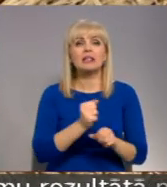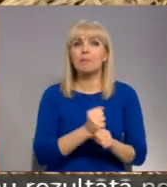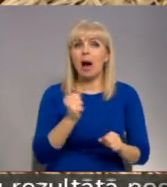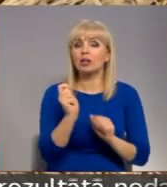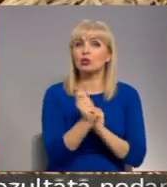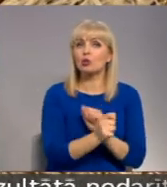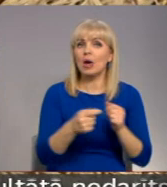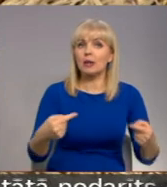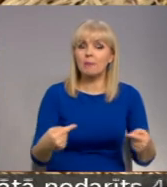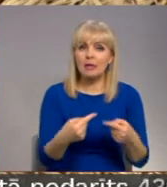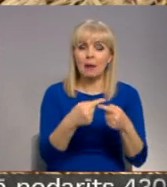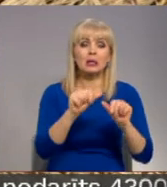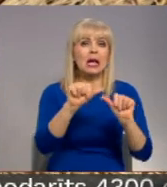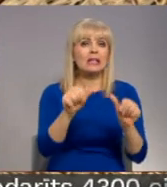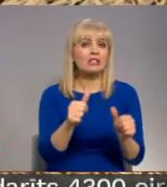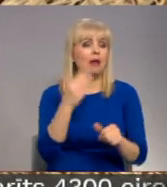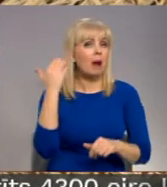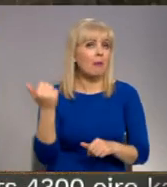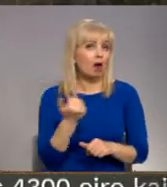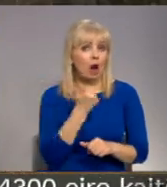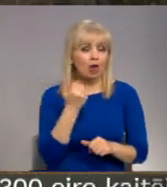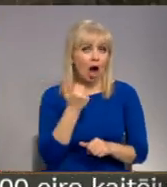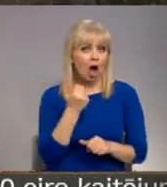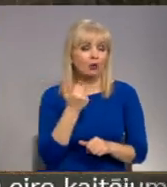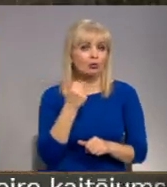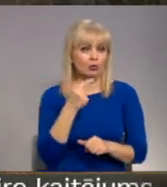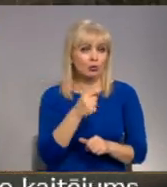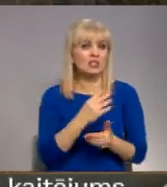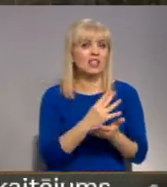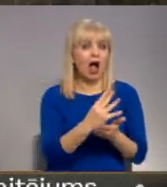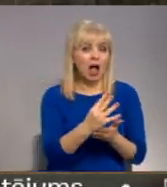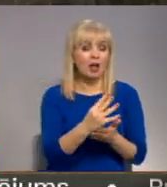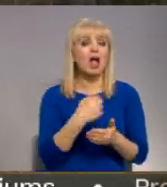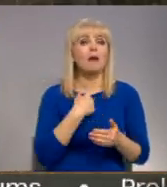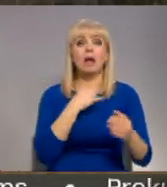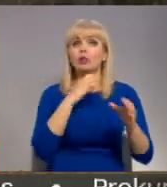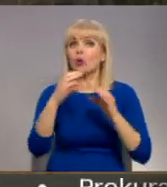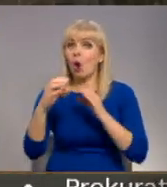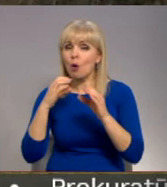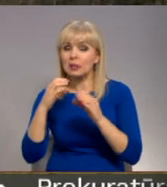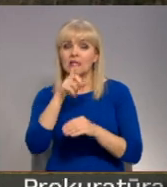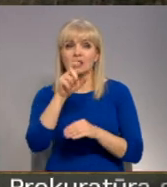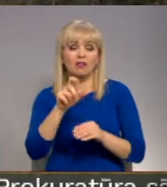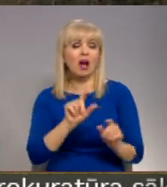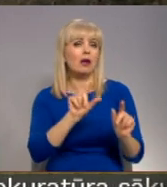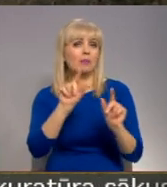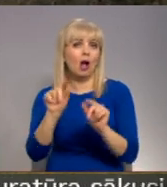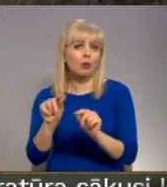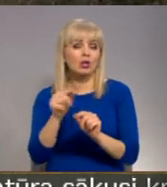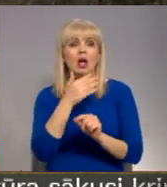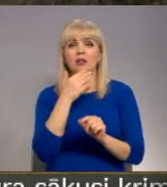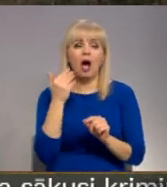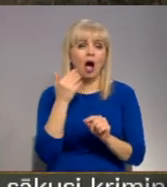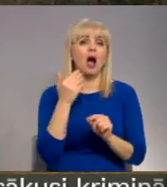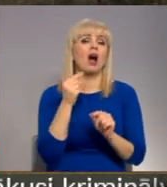tiek piemēroti par izveidojušos pārnozāli. Runa par to, ka mēs komunicējam cilvēkiem, mēs braucam, tā nav lūkšanās.